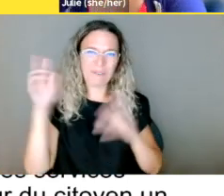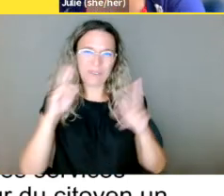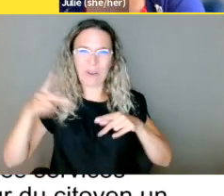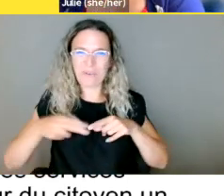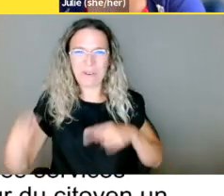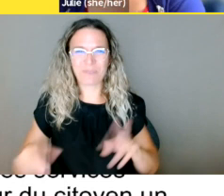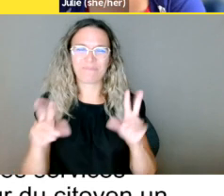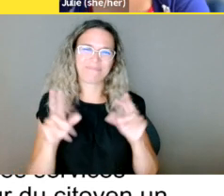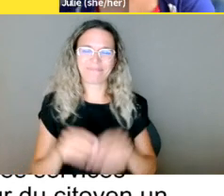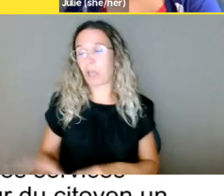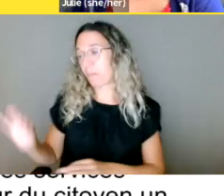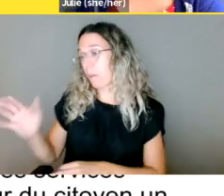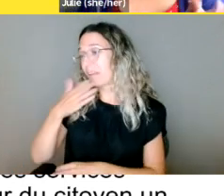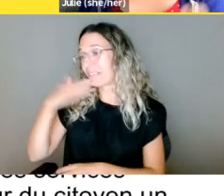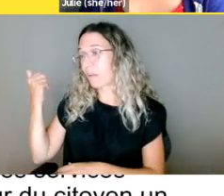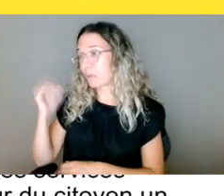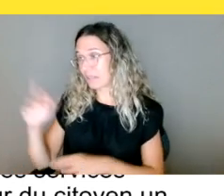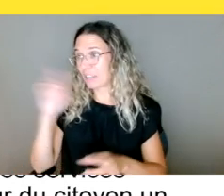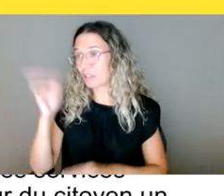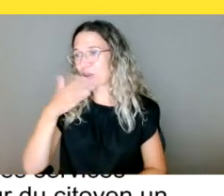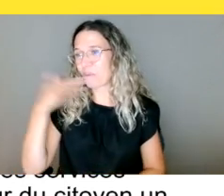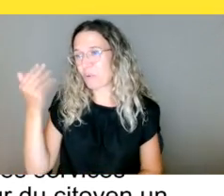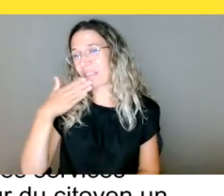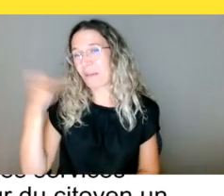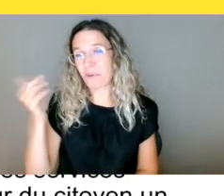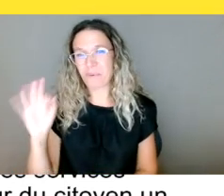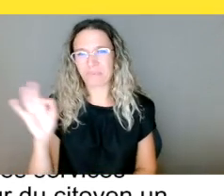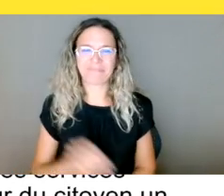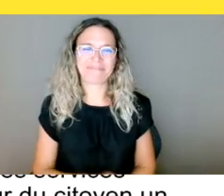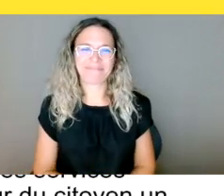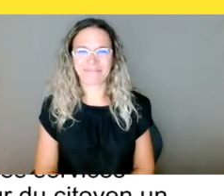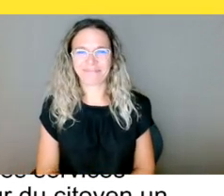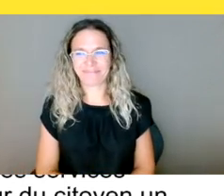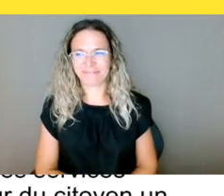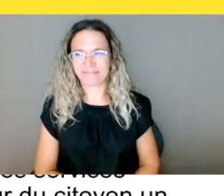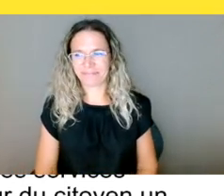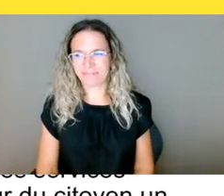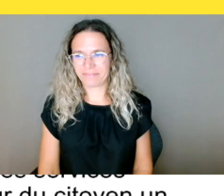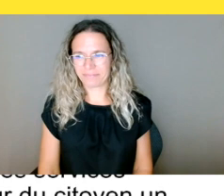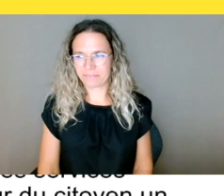j'ai perdu mes mots, c'est juste que ça coupe, oui.